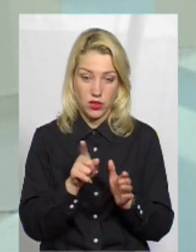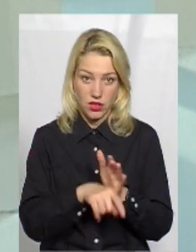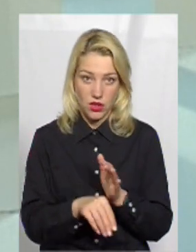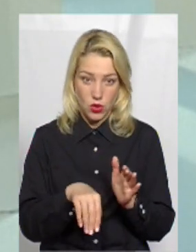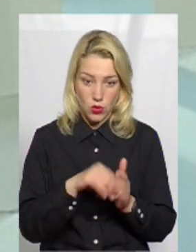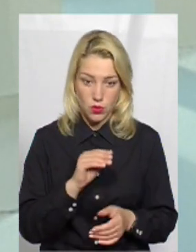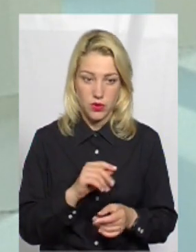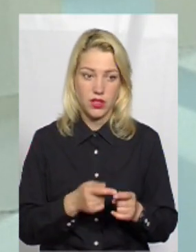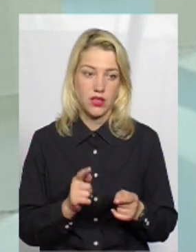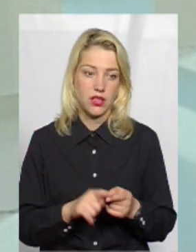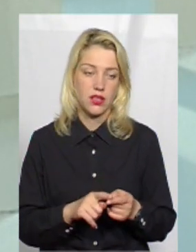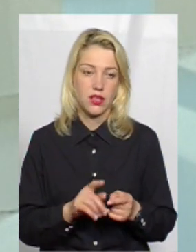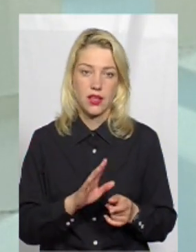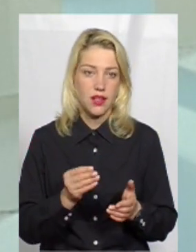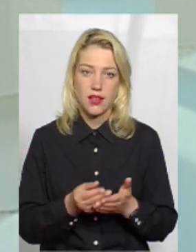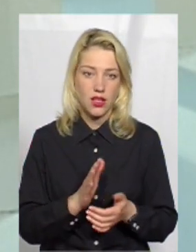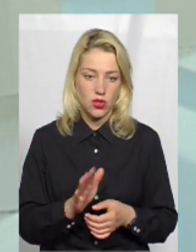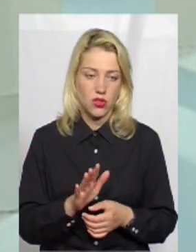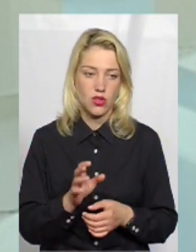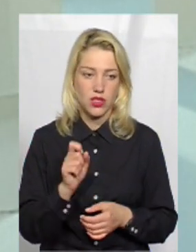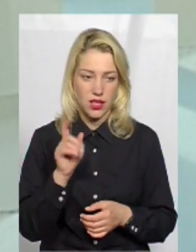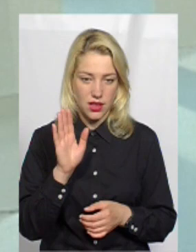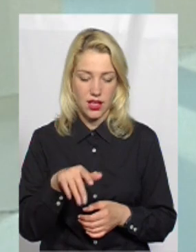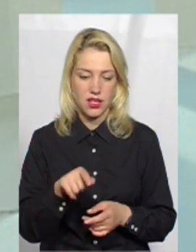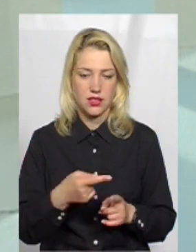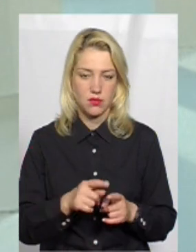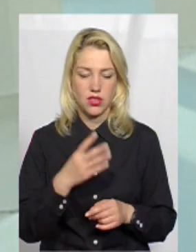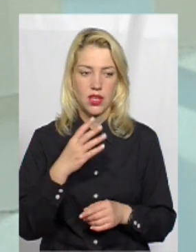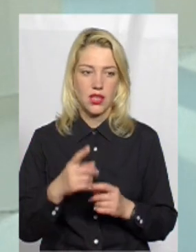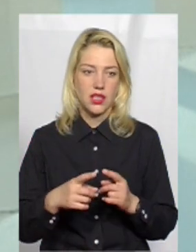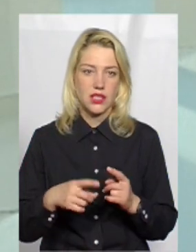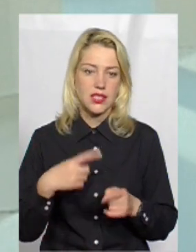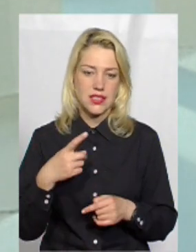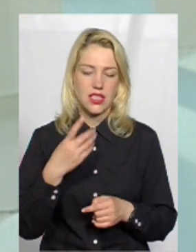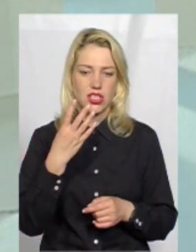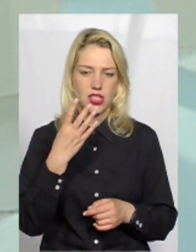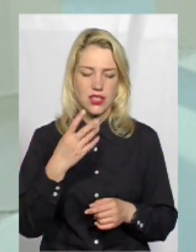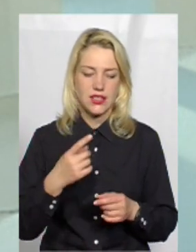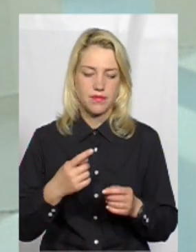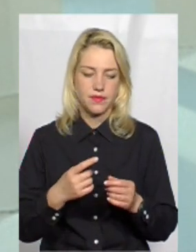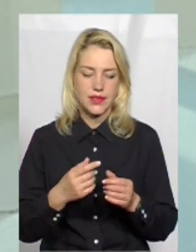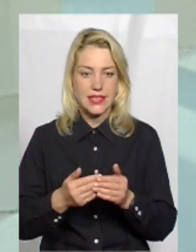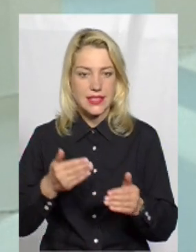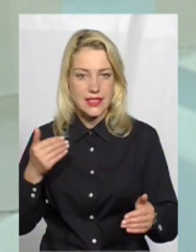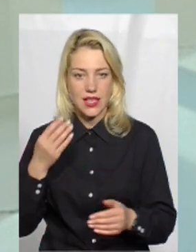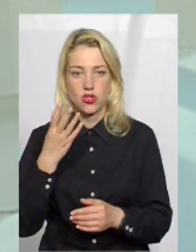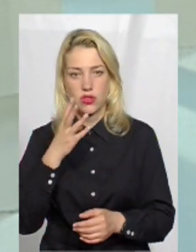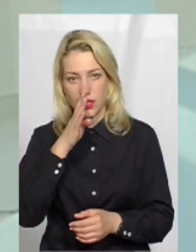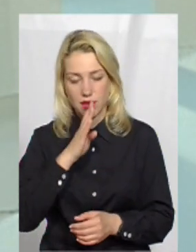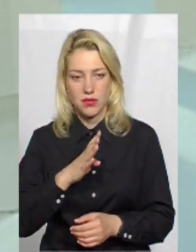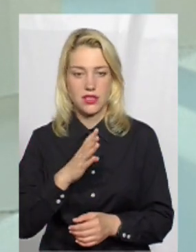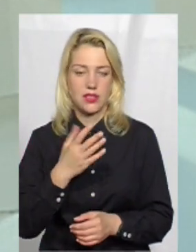купили собі якийсь недорогий квиток, хай це буде за 4 місяці, за 5 місяців, от у вас ще є,